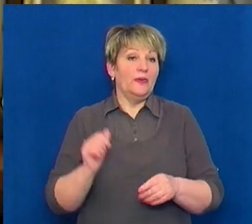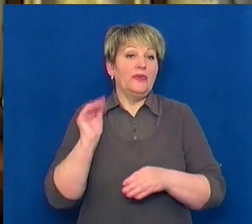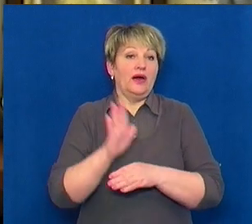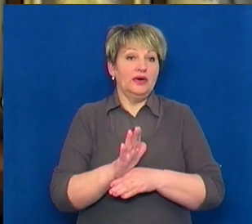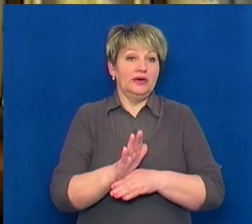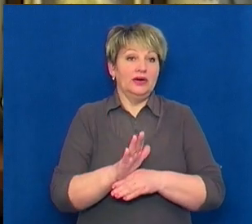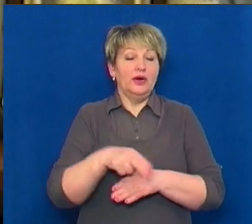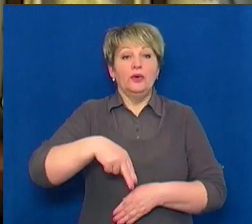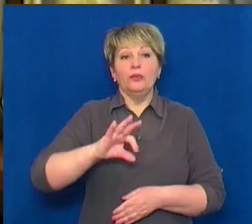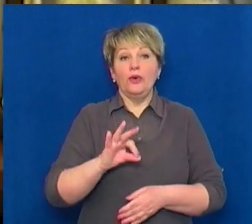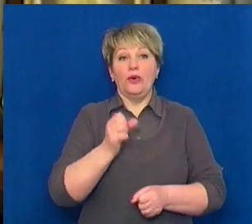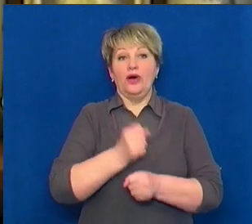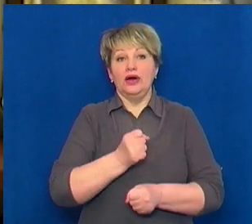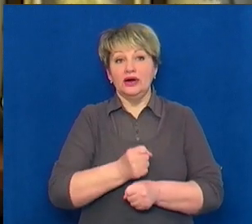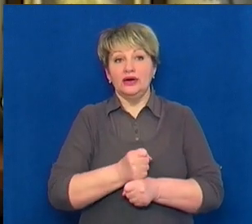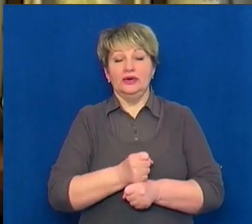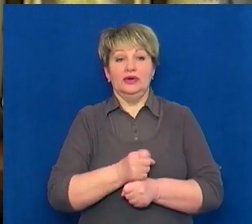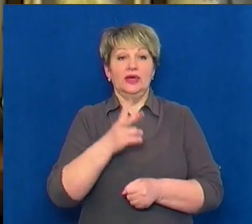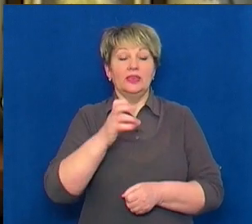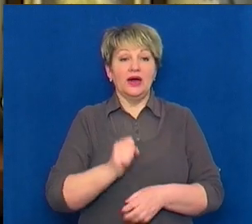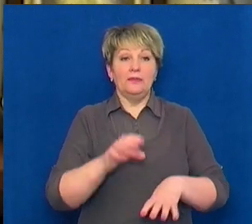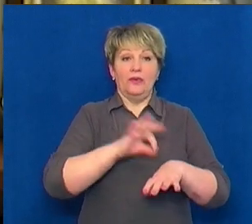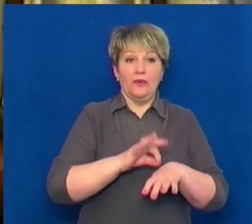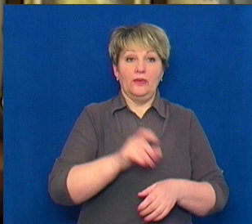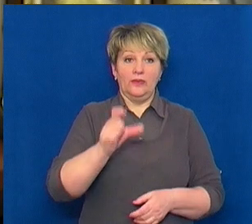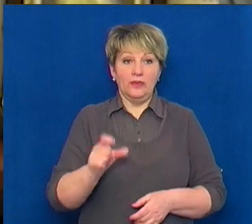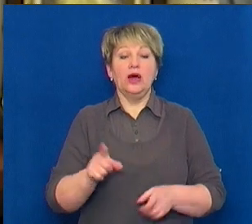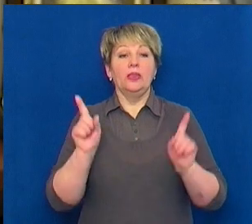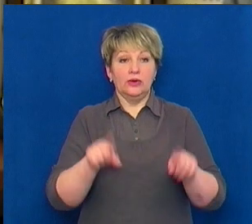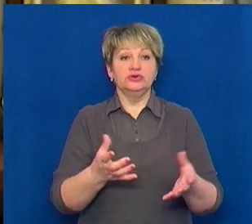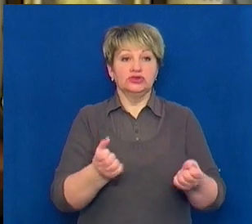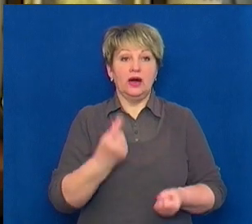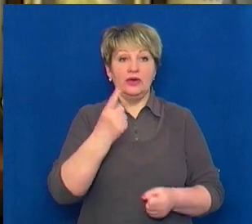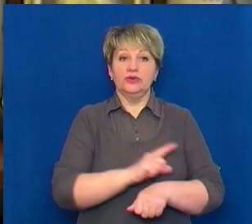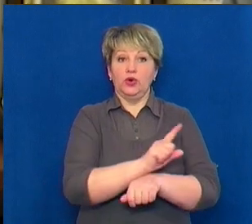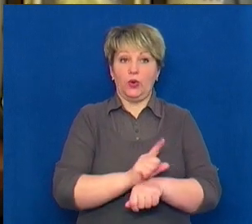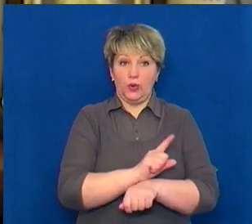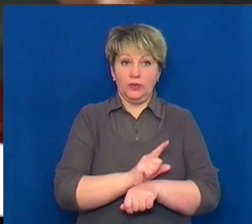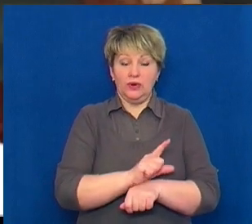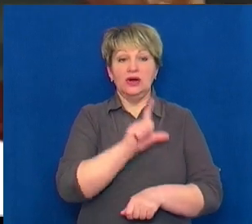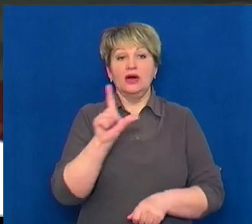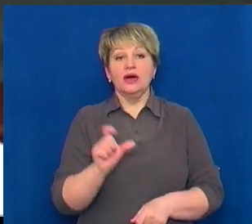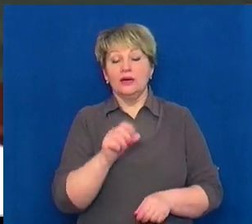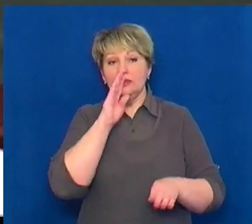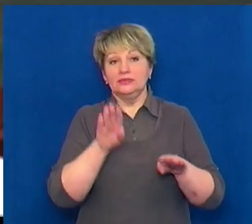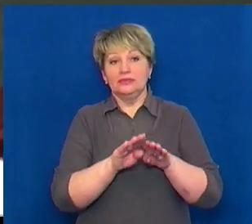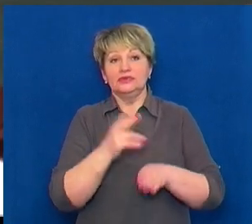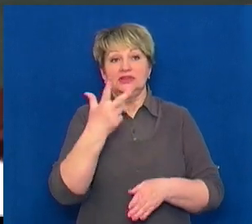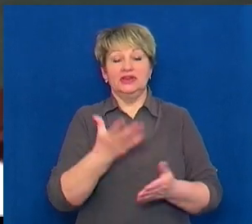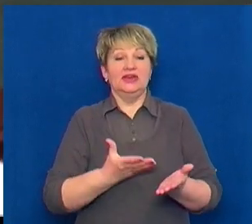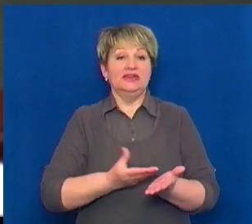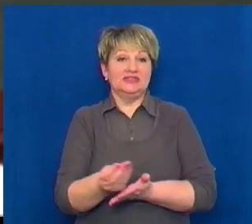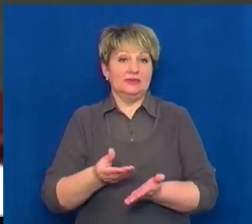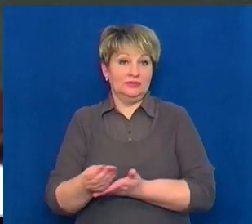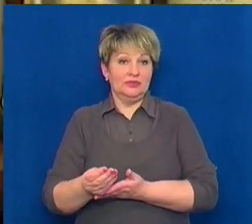По роботі на ВІЧ-пацієнтах ми також отримуємо за одну годину, як за три оплати. Так само прирівняно цей закон.